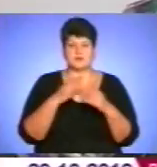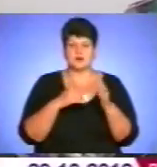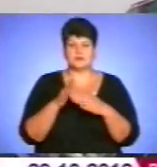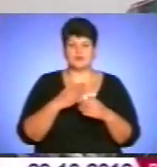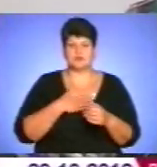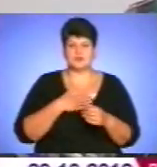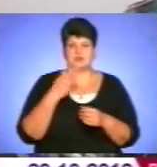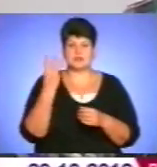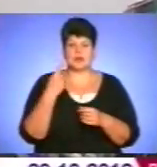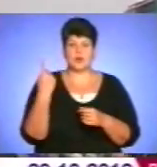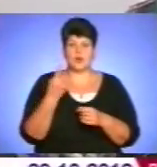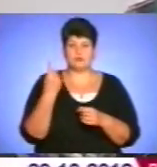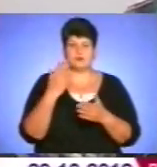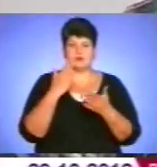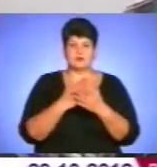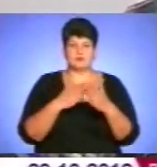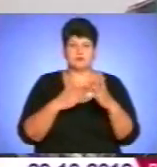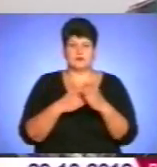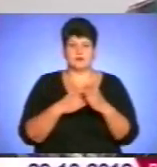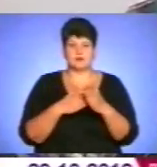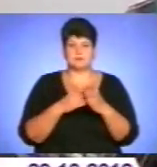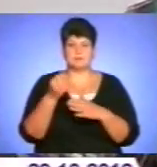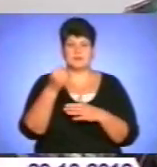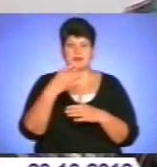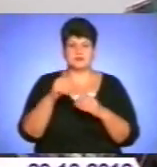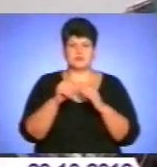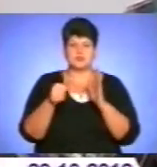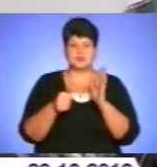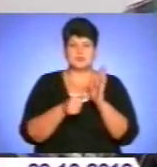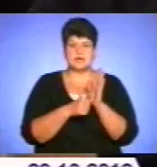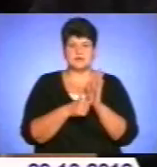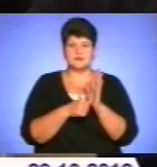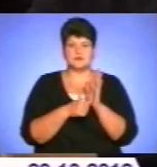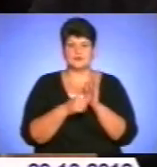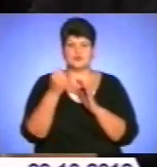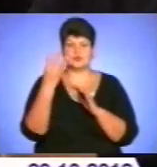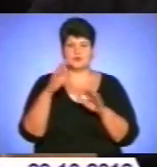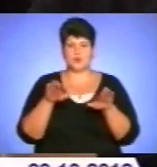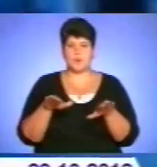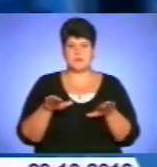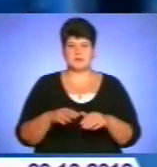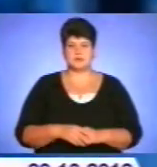наші три області знаходяться в преділах по результатах 15, 16, 14 місця.